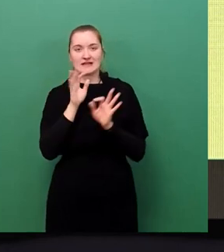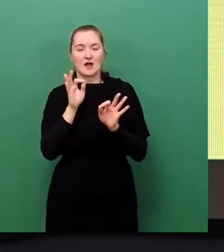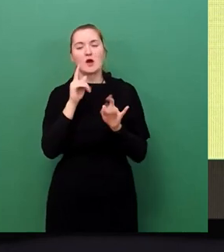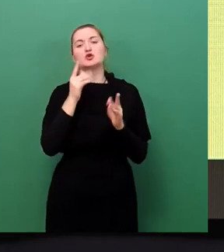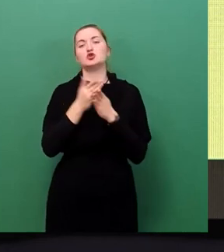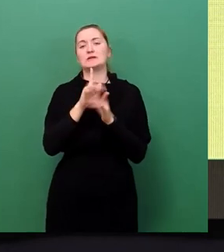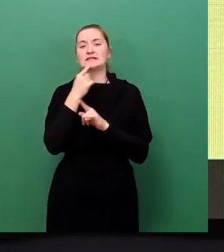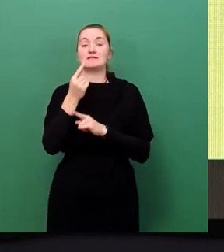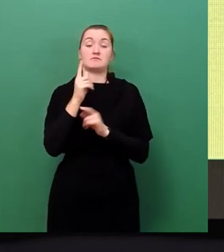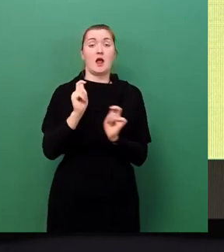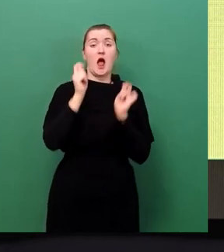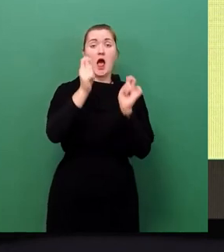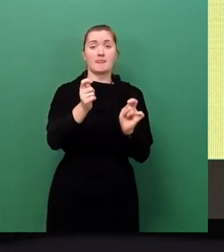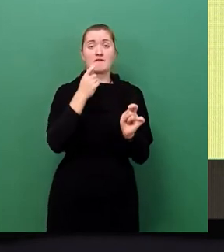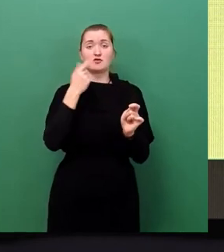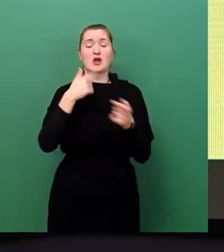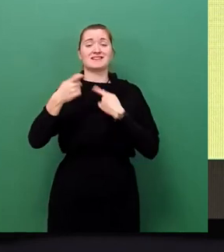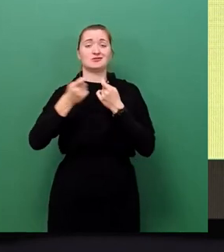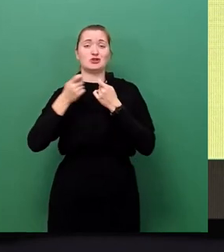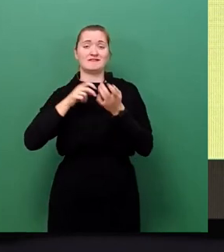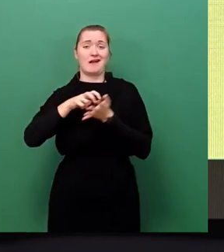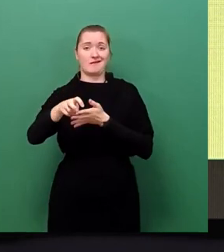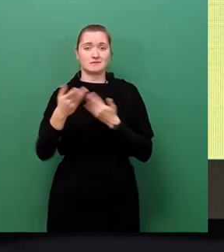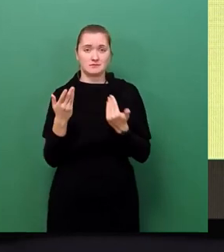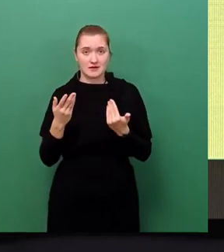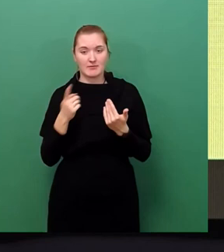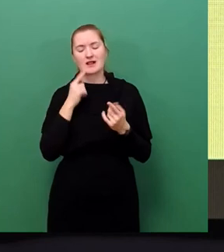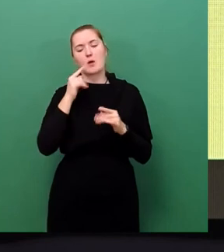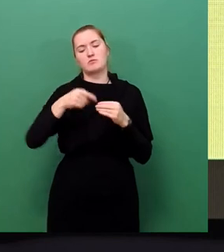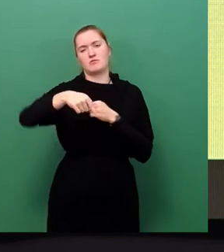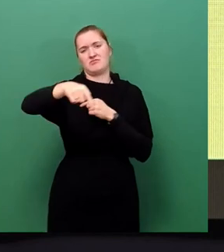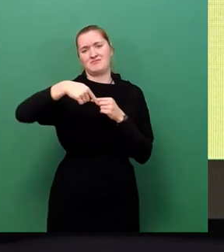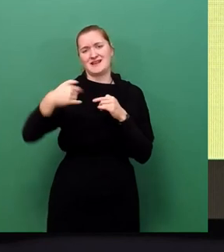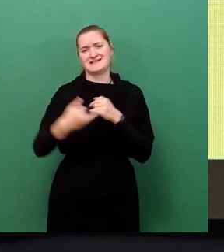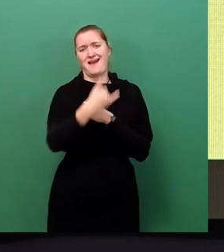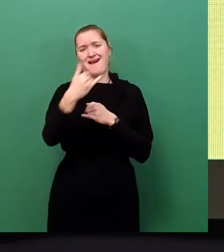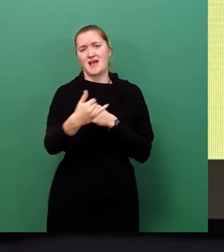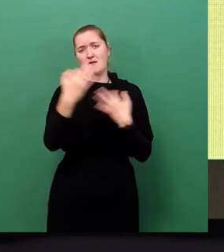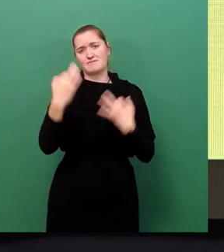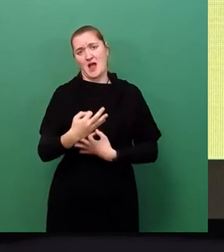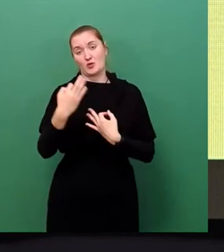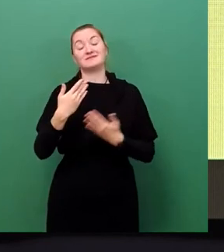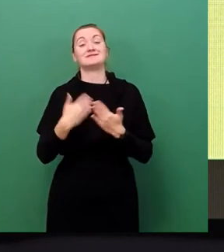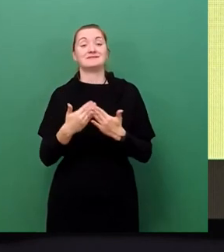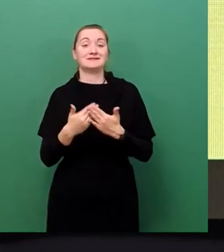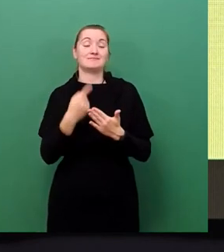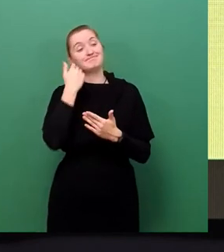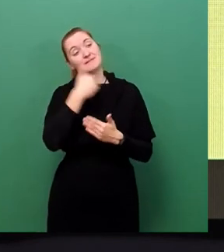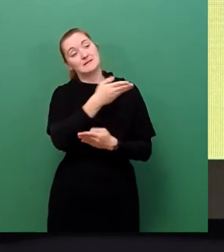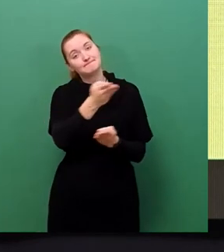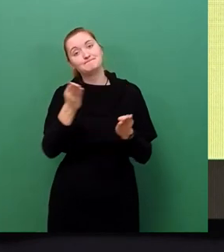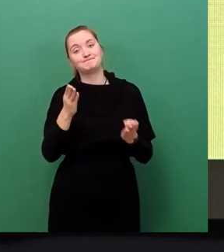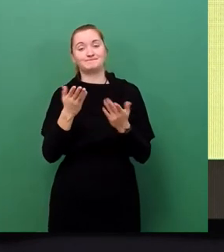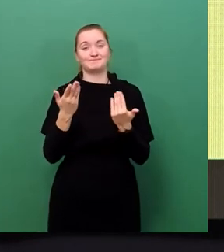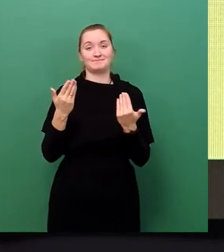dazu auch im Geschäftsgang. Es wird aber ein längerwieriger Prozess sein und ich würde herzlich dazu ermündern, immer wieder auch die